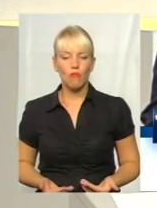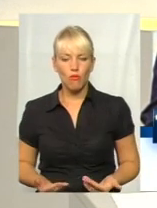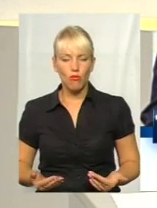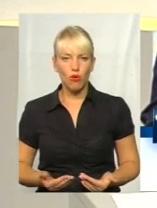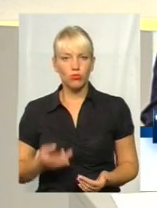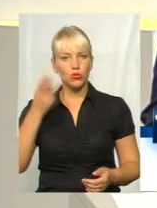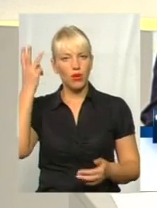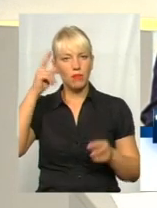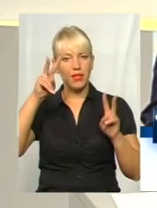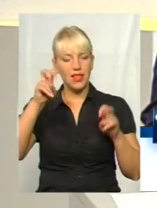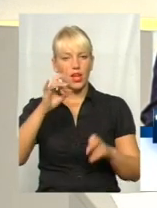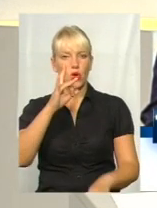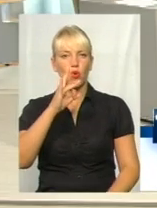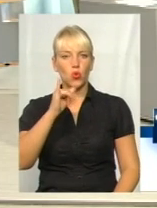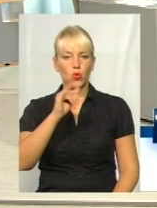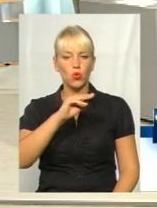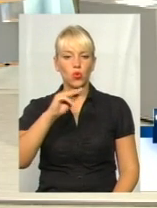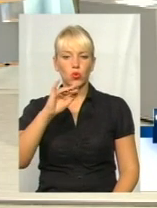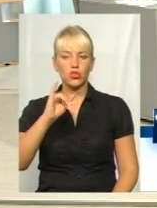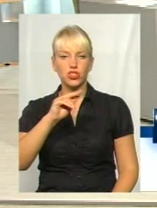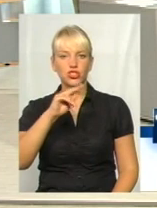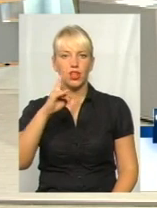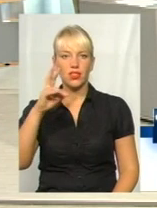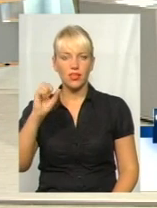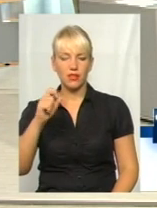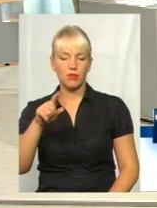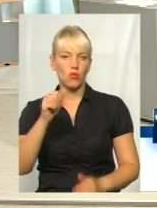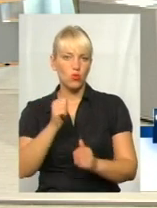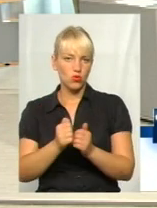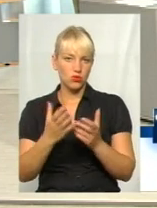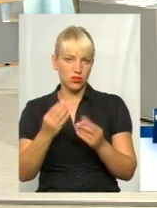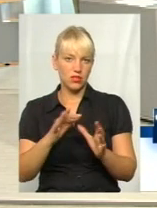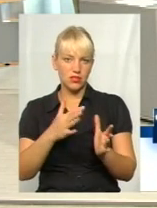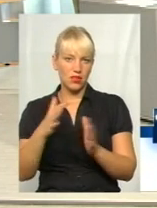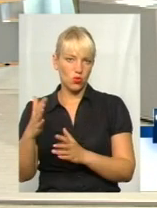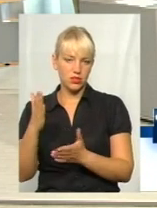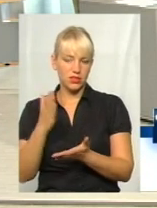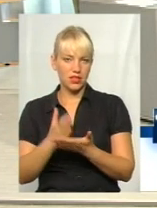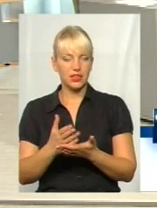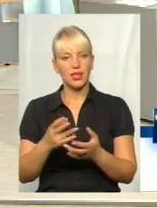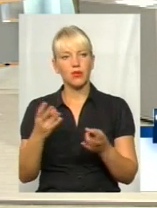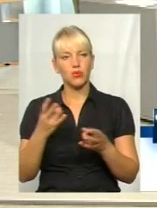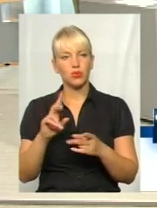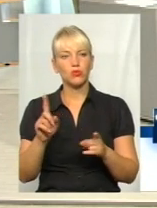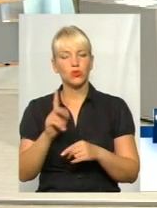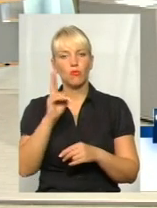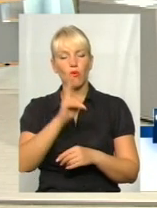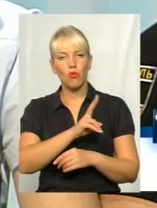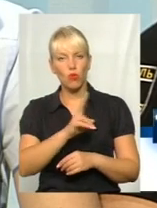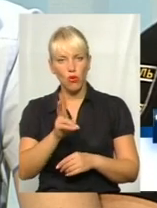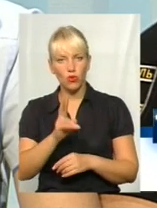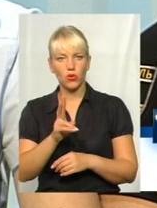кожного дня, і майже такі ситуації є. Чи потрібно, можливо, щоб когось все-таки